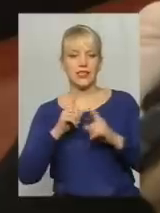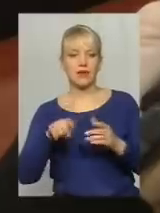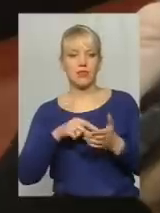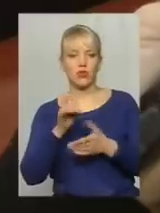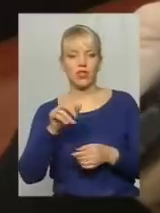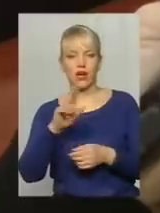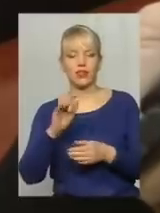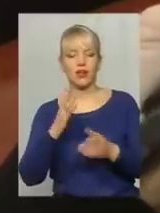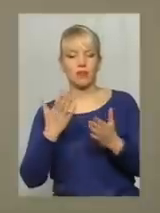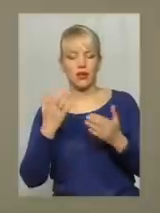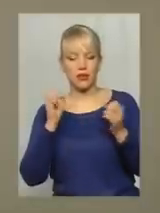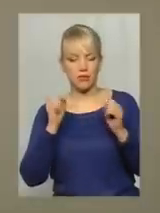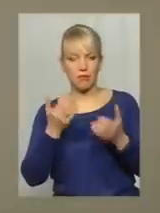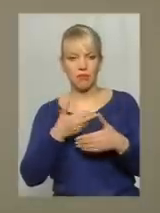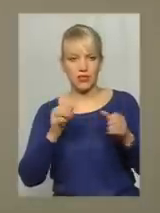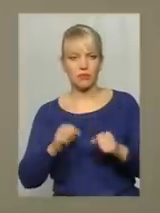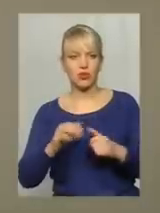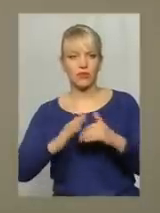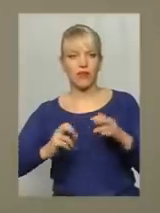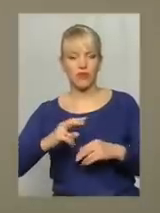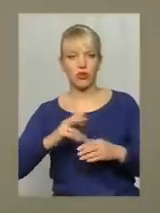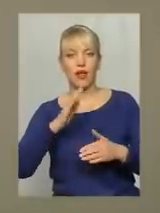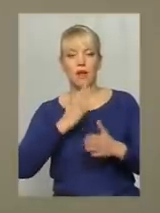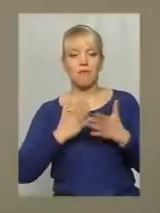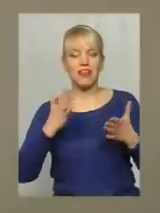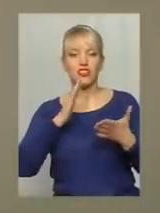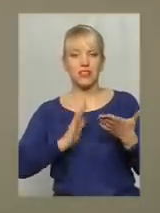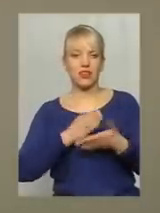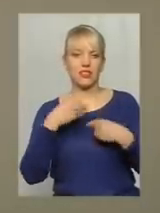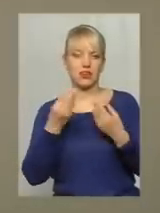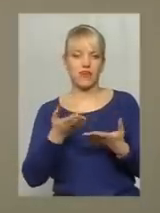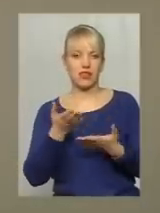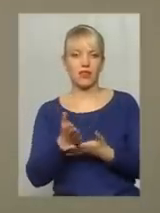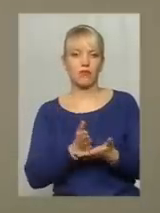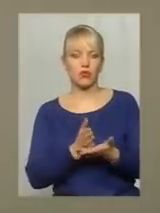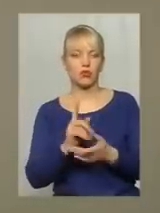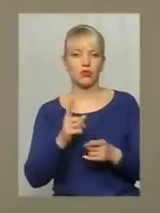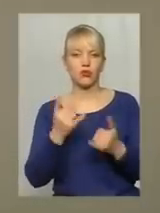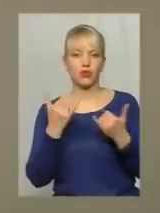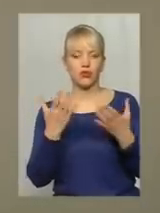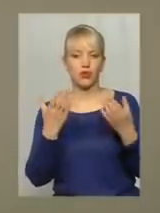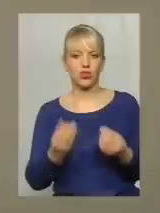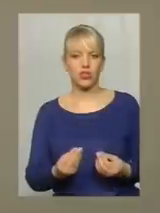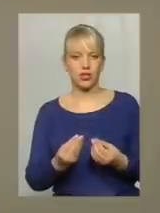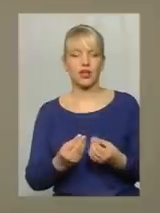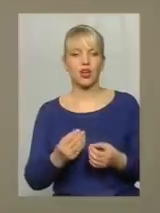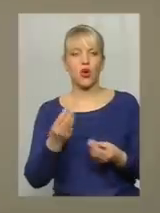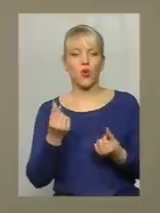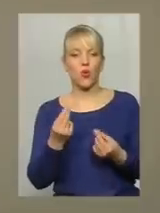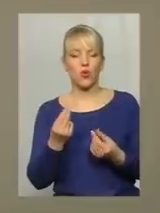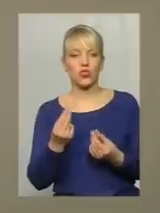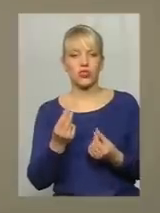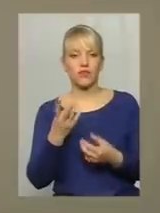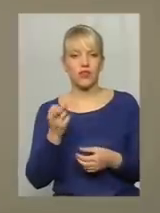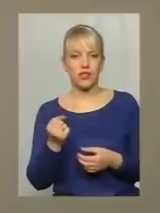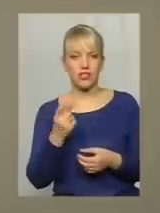Тому ми зможемо більш кваліфіковано, не кваліфіковано, більш якісно надавати послугу, тому що на сьогоднішній коштів на